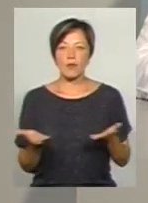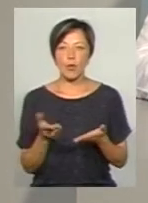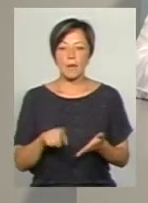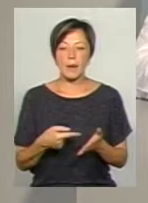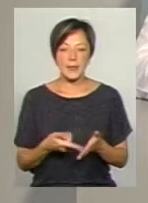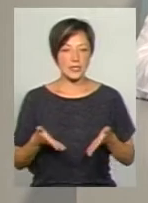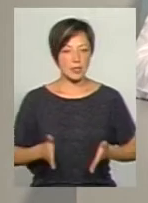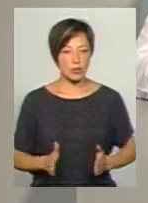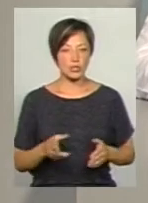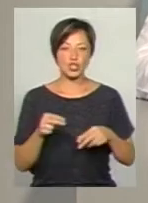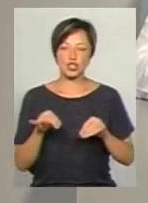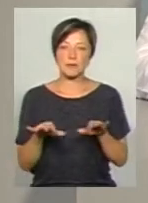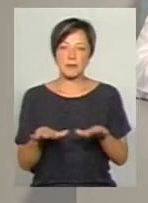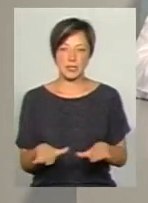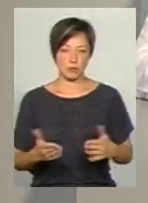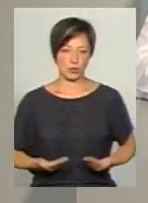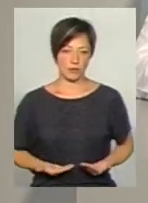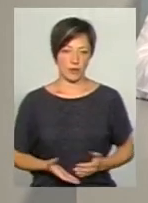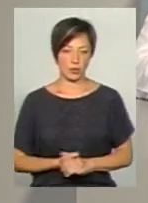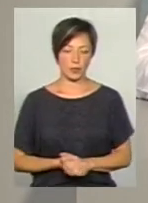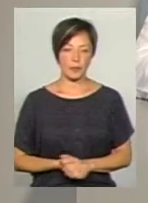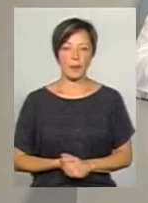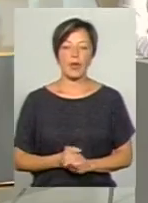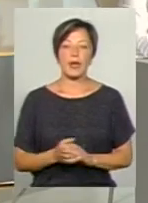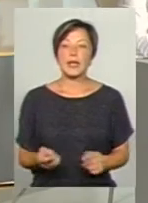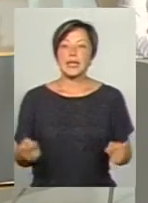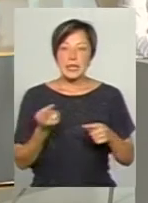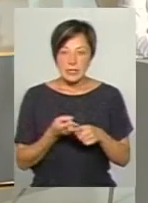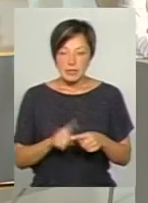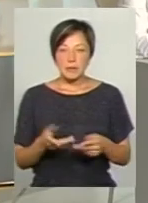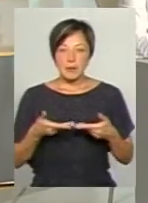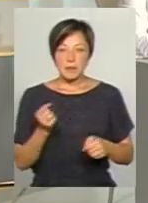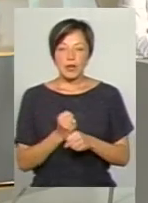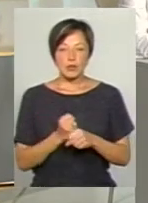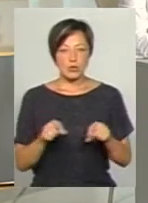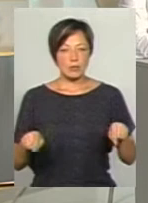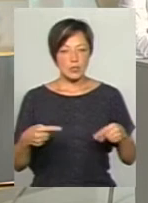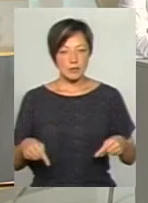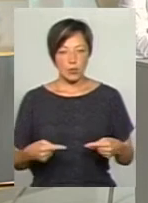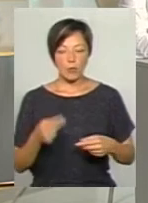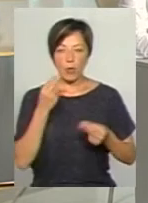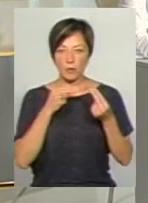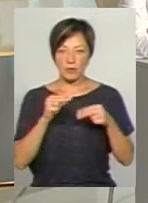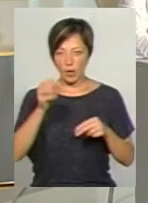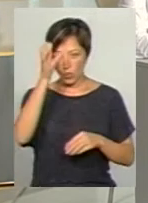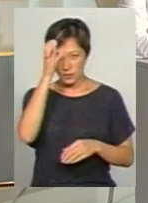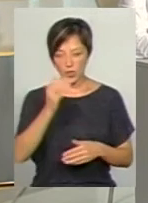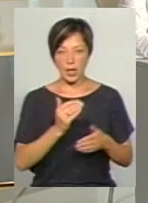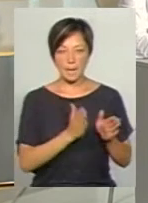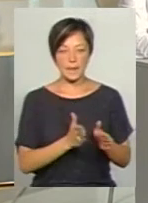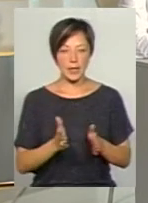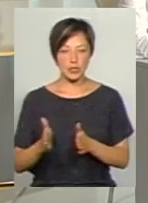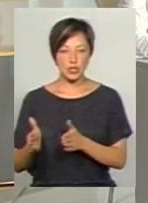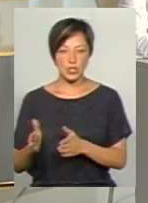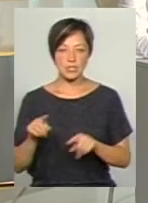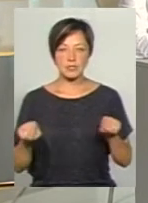вони народилися чи в якому місці вони проживають. Власне, над цим працюємо. Це і створення оптимальної освітньої мережі, це